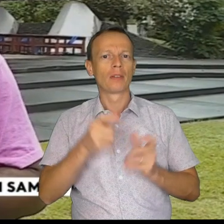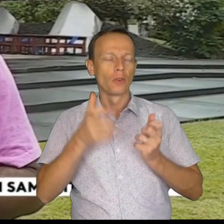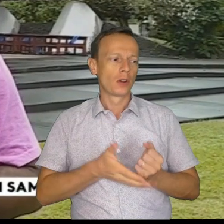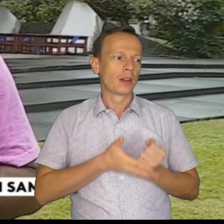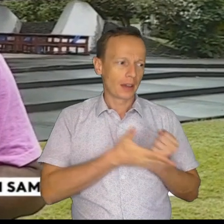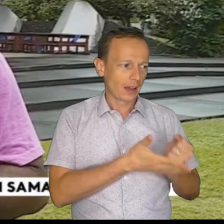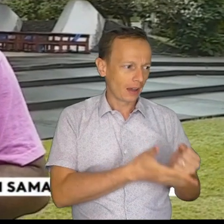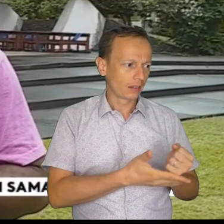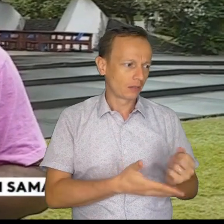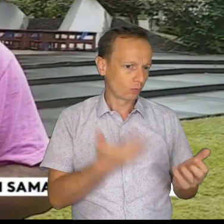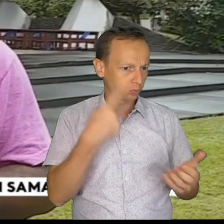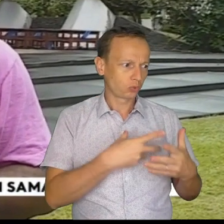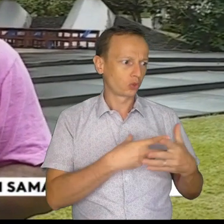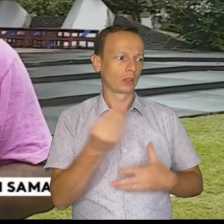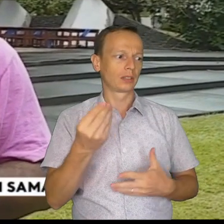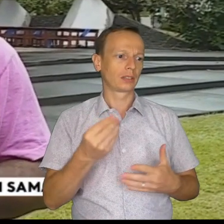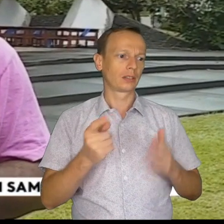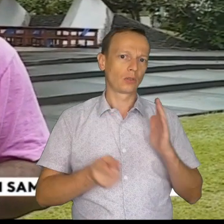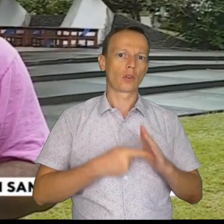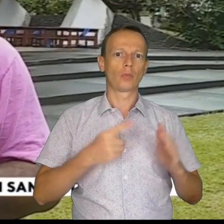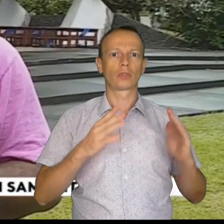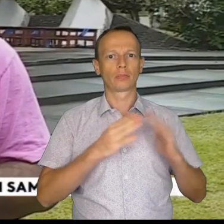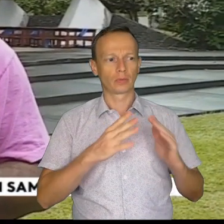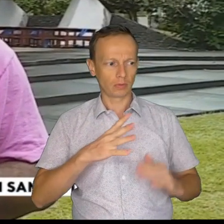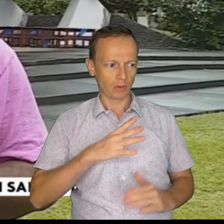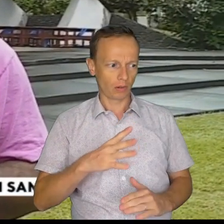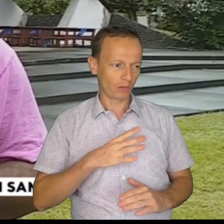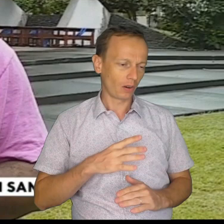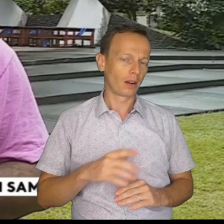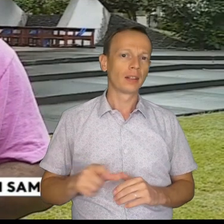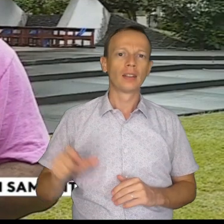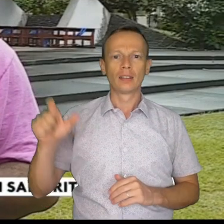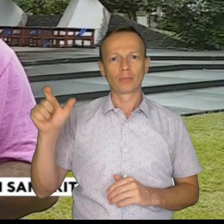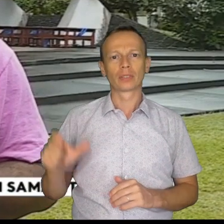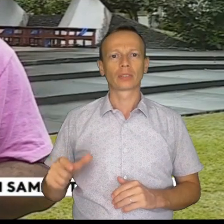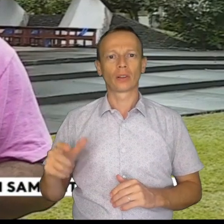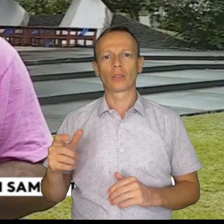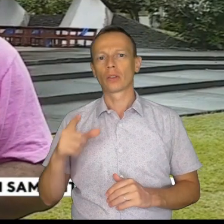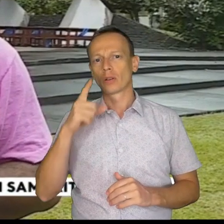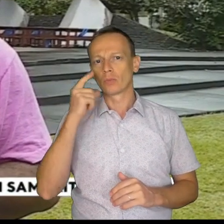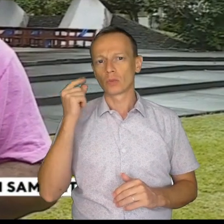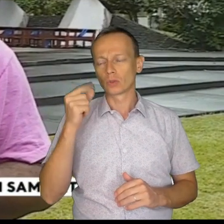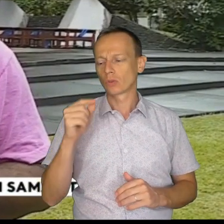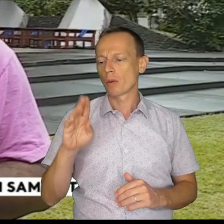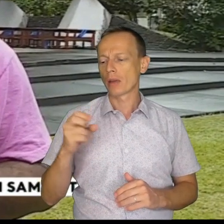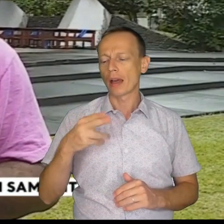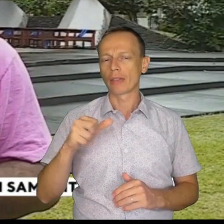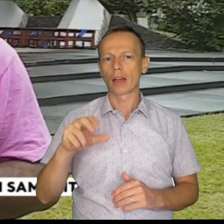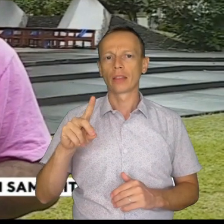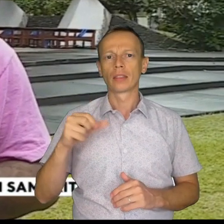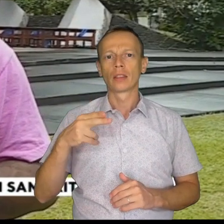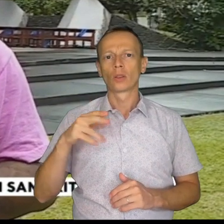ont été rapportés. Donc selon le diacre Médéric Bernardino que nous avons interviewé aussi il y a quelques instants,